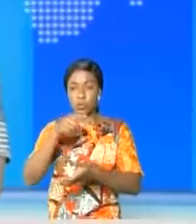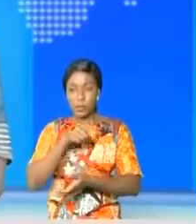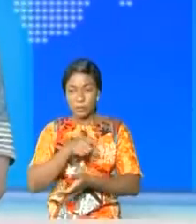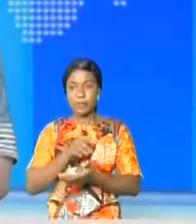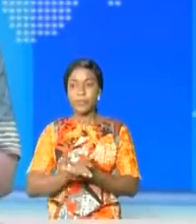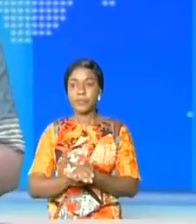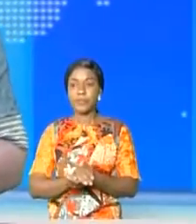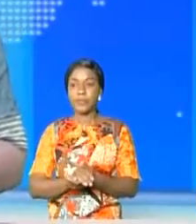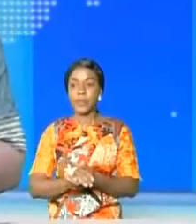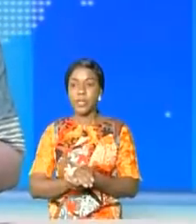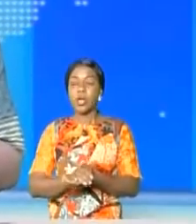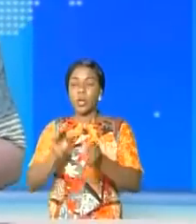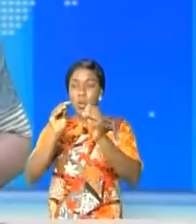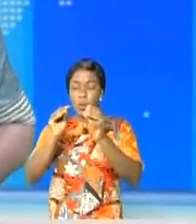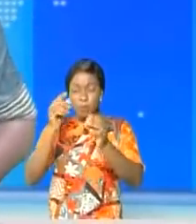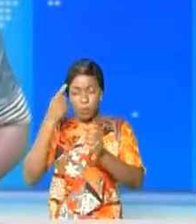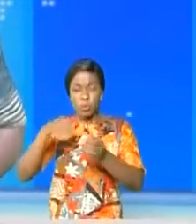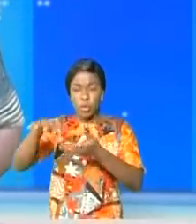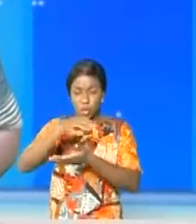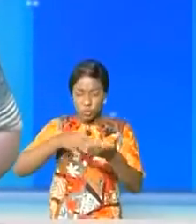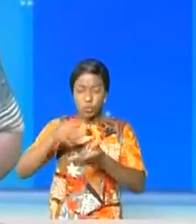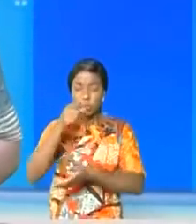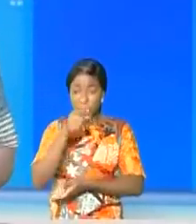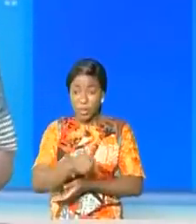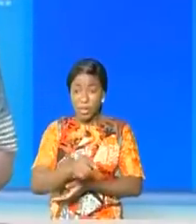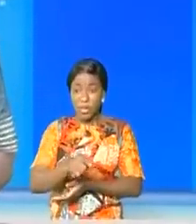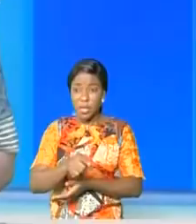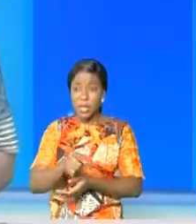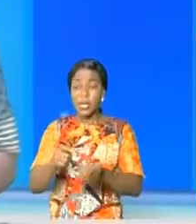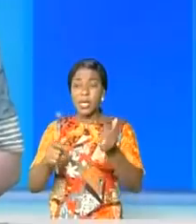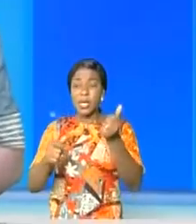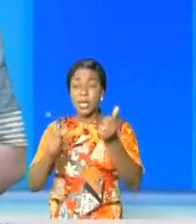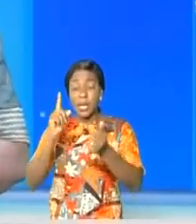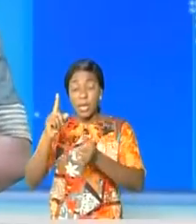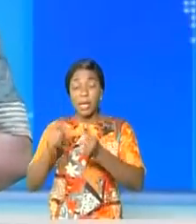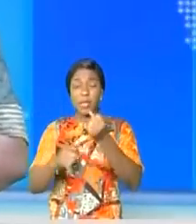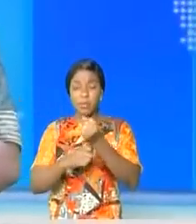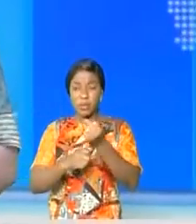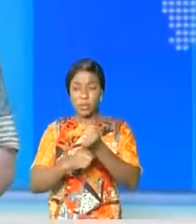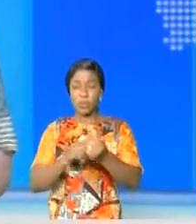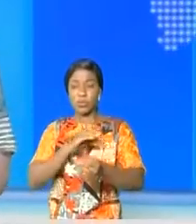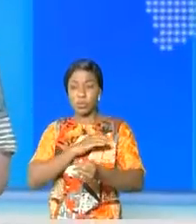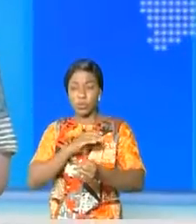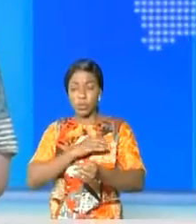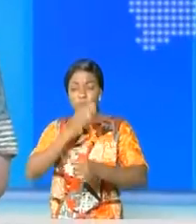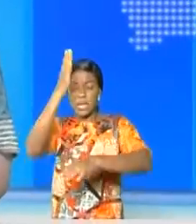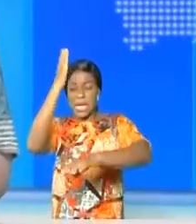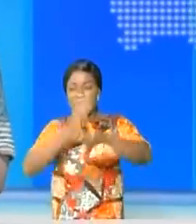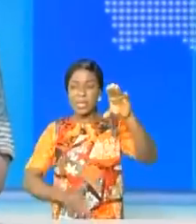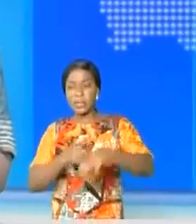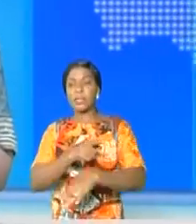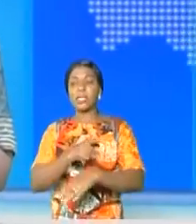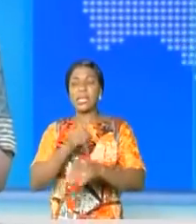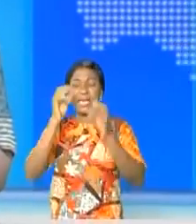bilan de ces atrocités, un commissaire a été gravement blessé